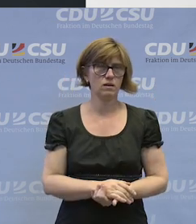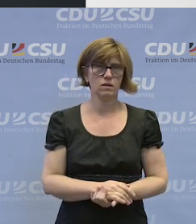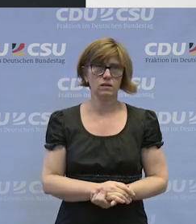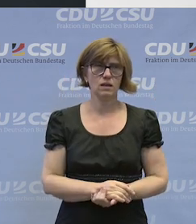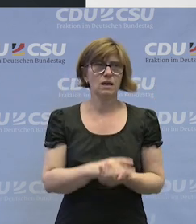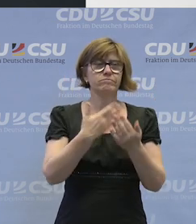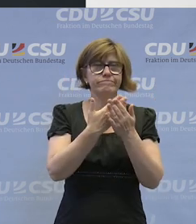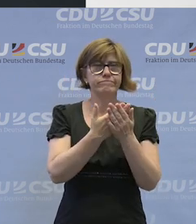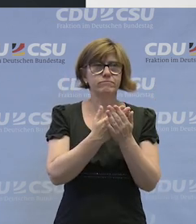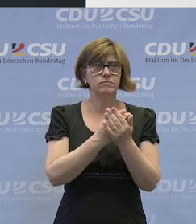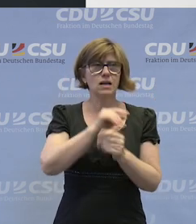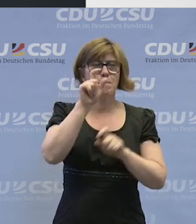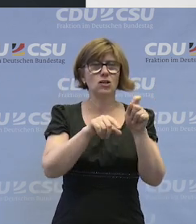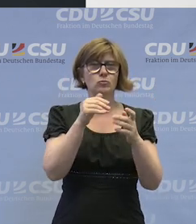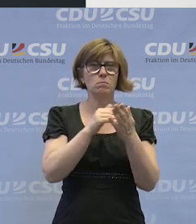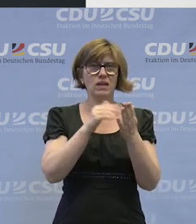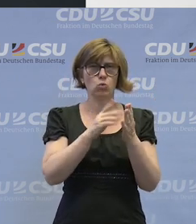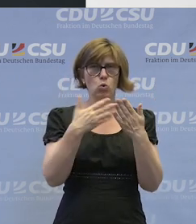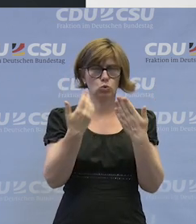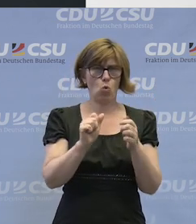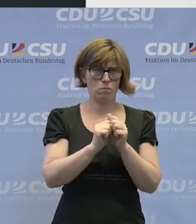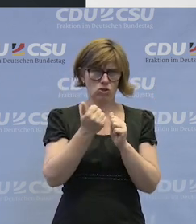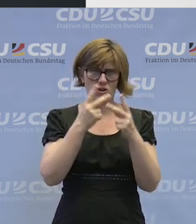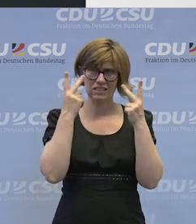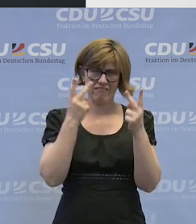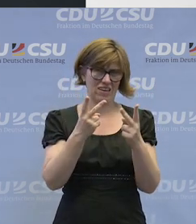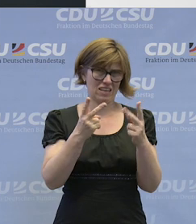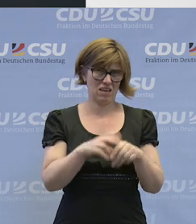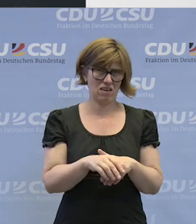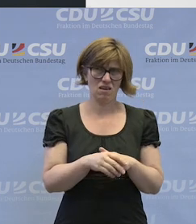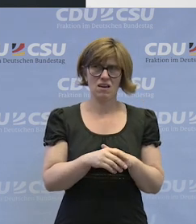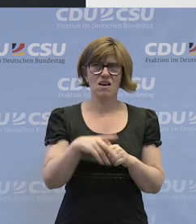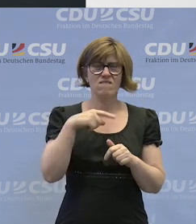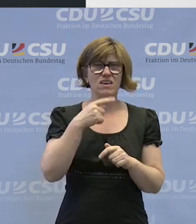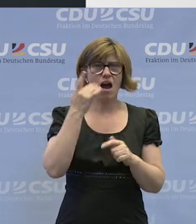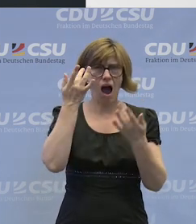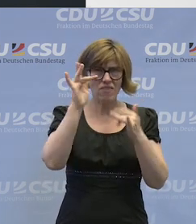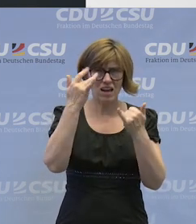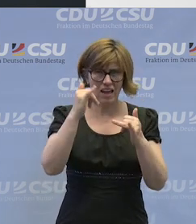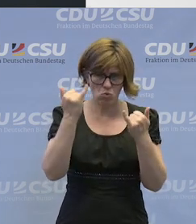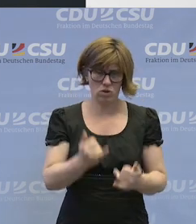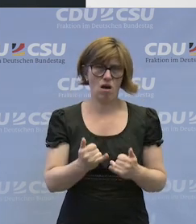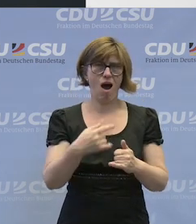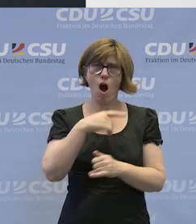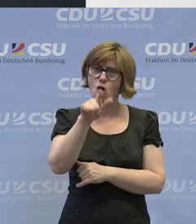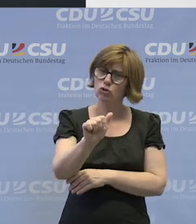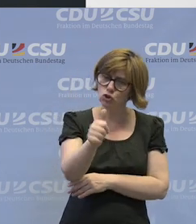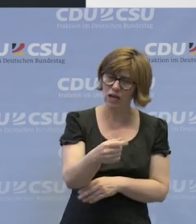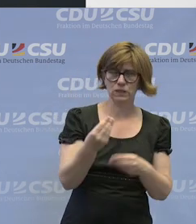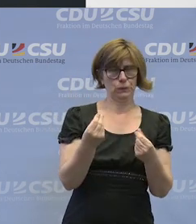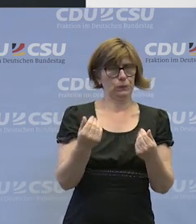ist den Behinderten besonders sehr wichtig, dass wir sie anerkennen und schätzen.